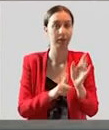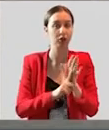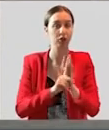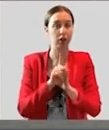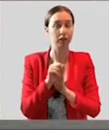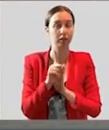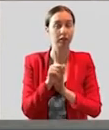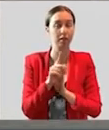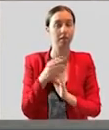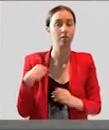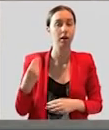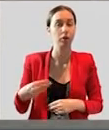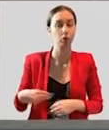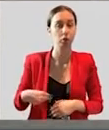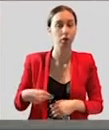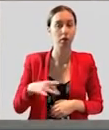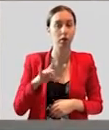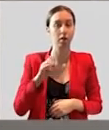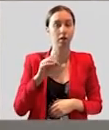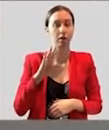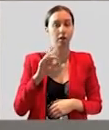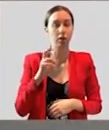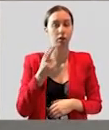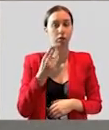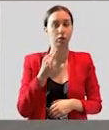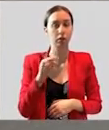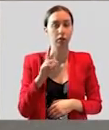французская революция.